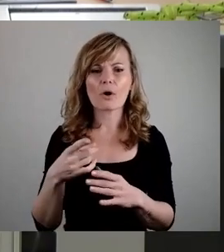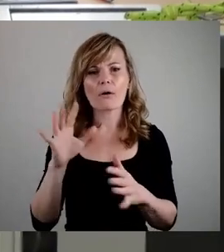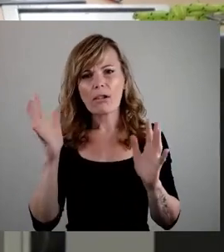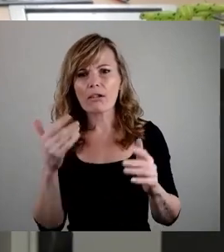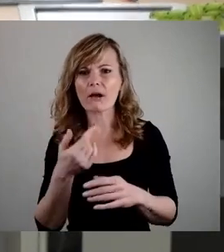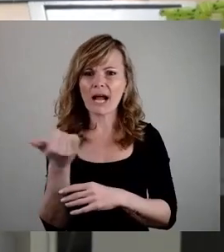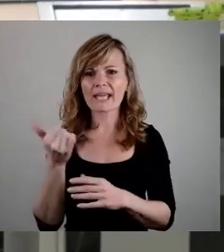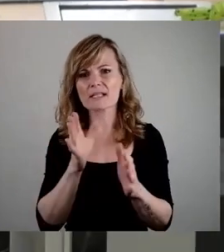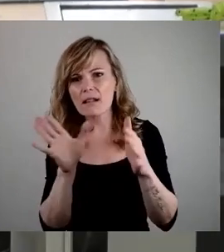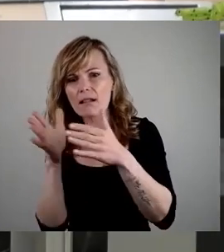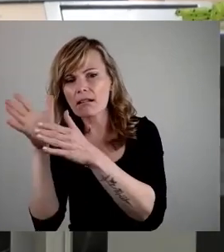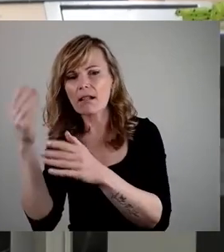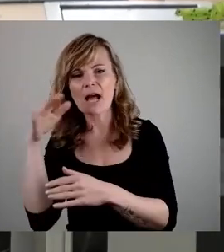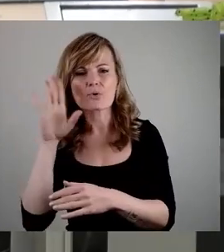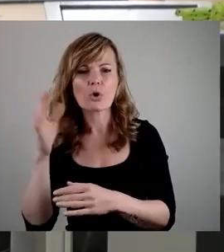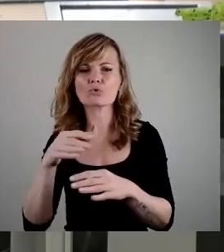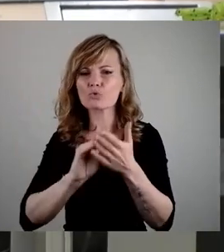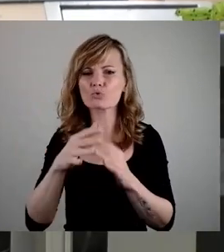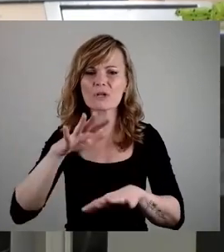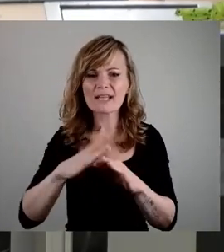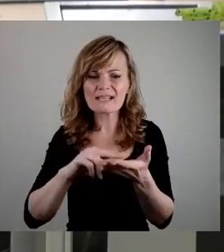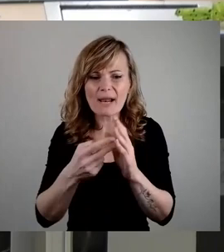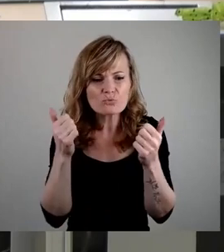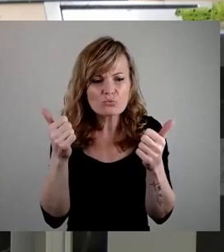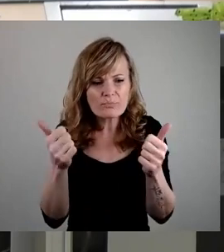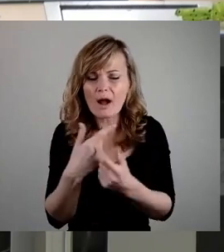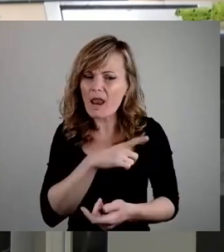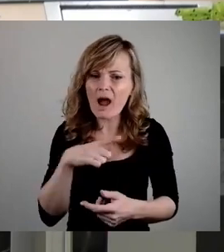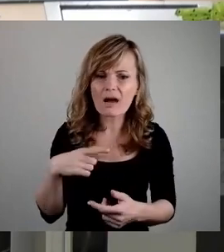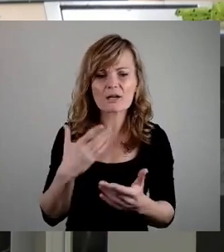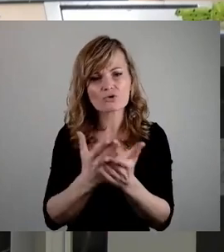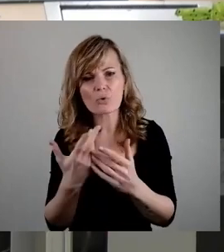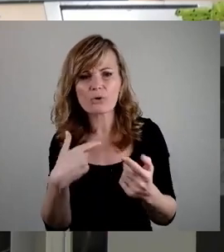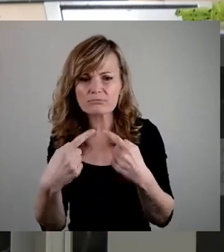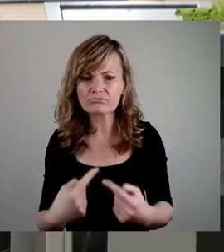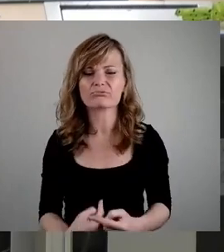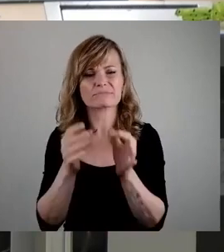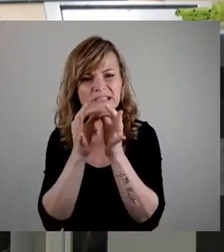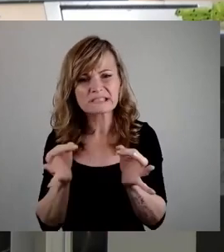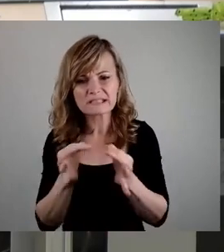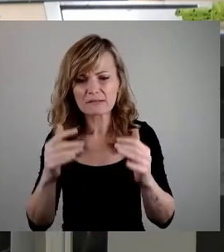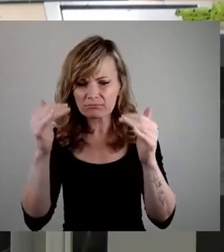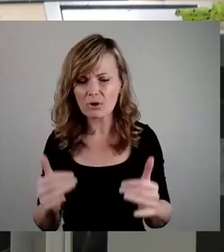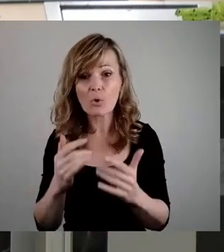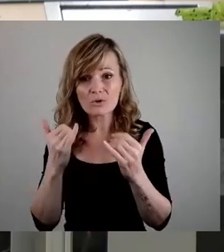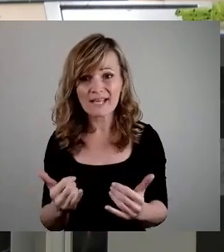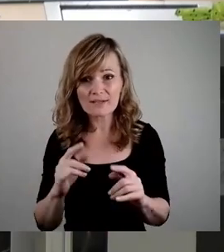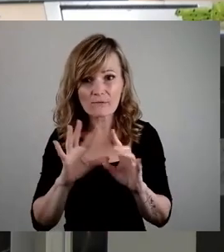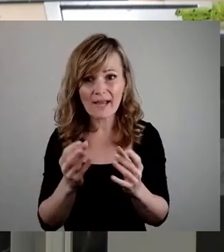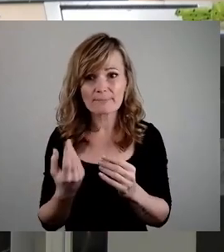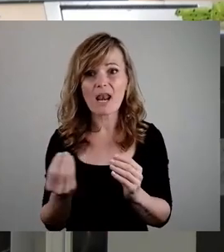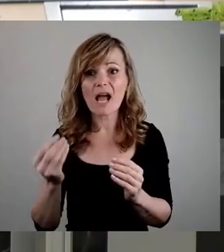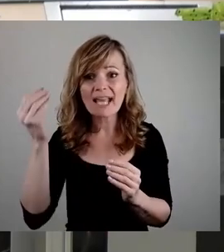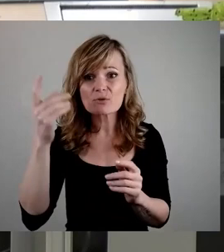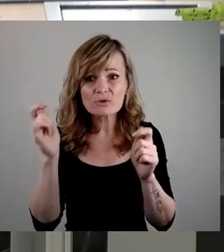Dieser Schulnetzplan, der ist so super und lange erarbeitet worden, gründlichst. Und jetzt kommen alles Ergänzungsanträge